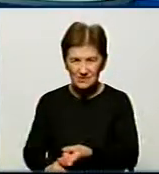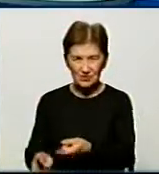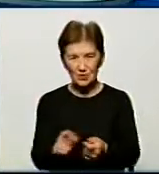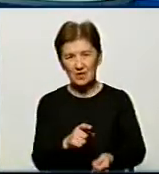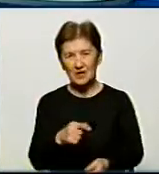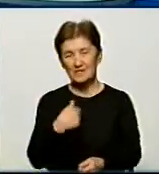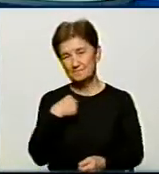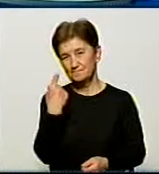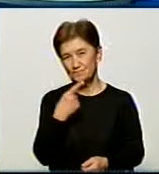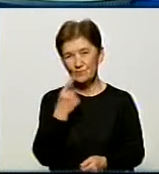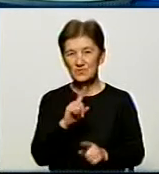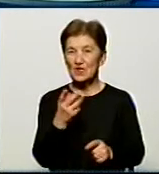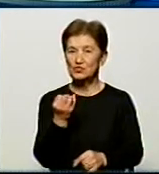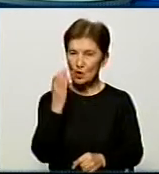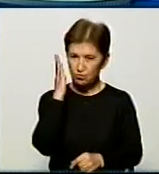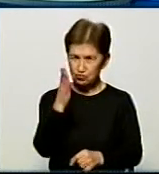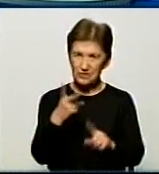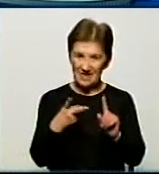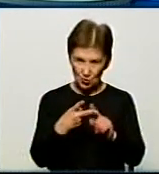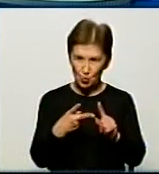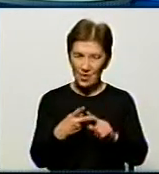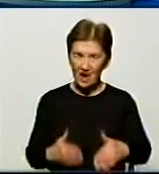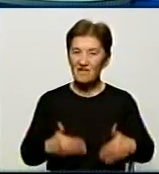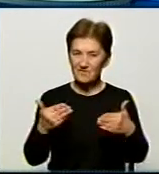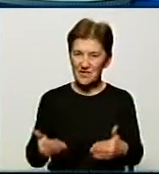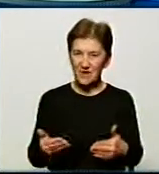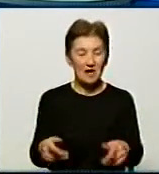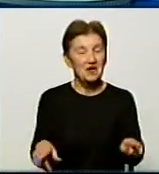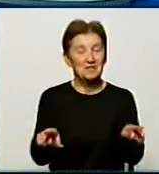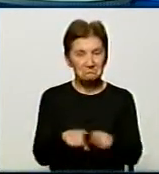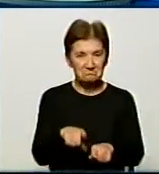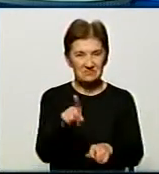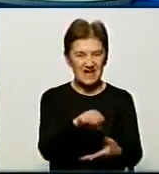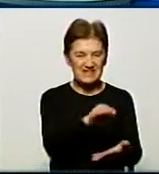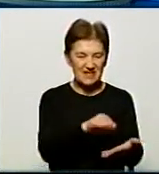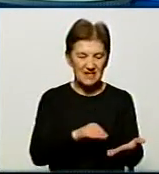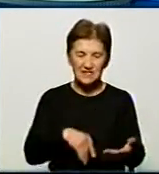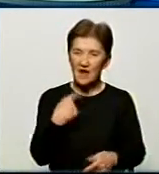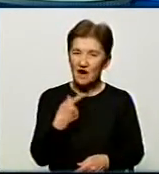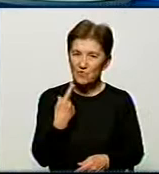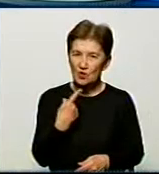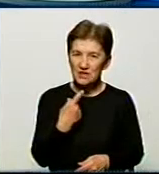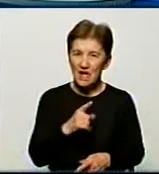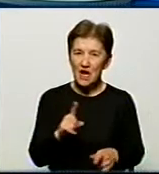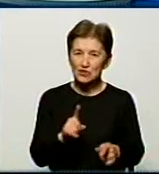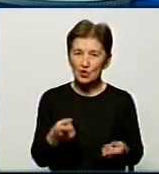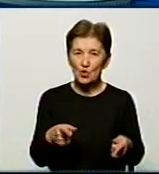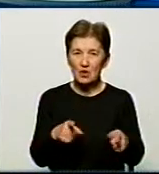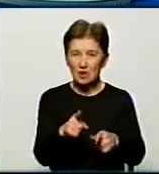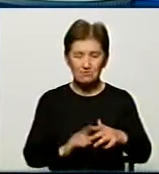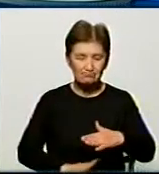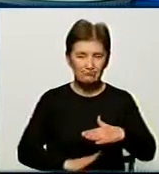Ми говоримо про те, що буде ще друга хвиля. Тим не менше, статистика говорить, що епідситуація